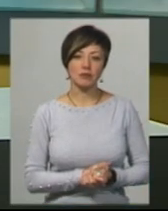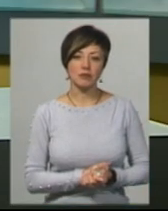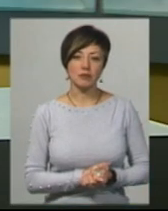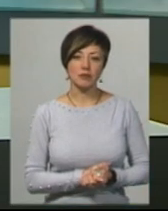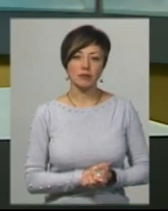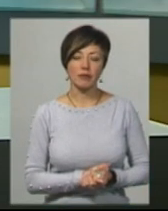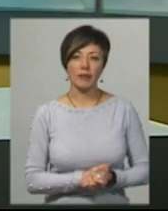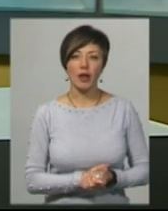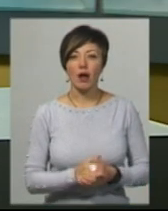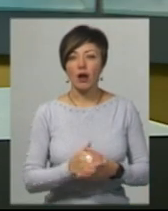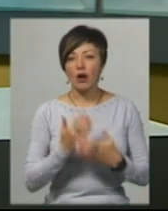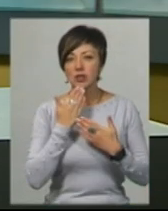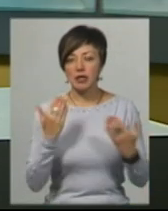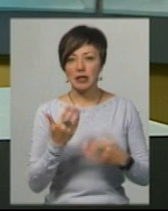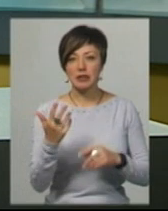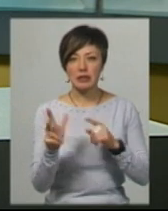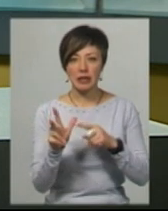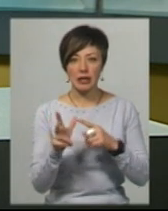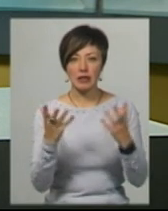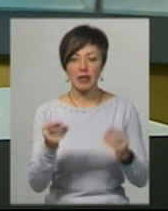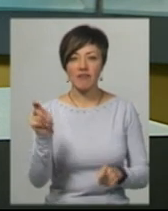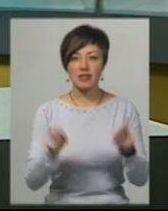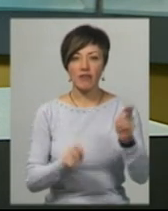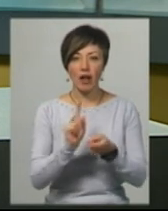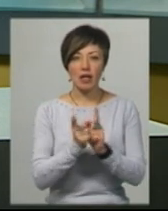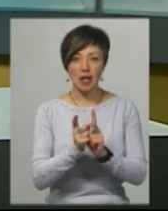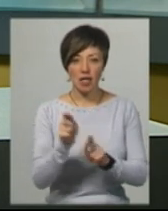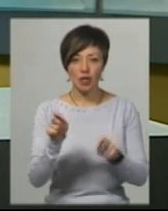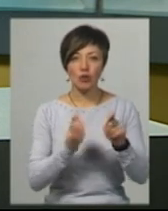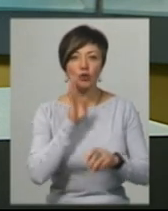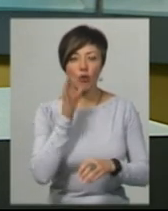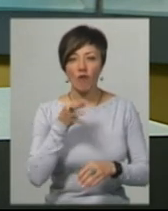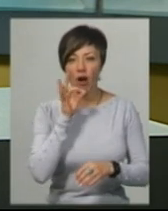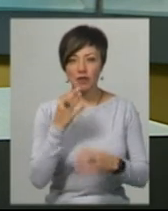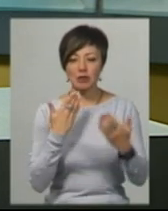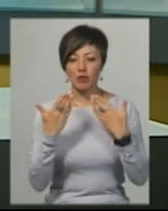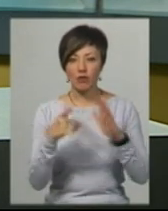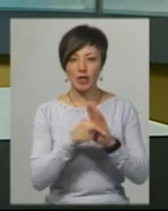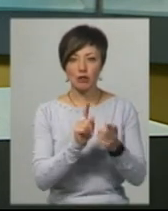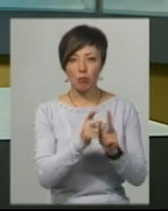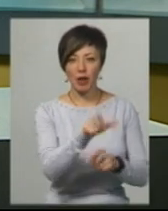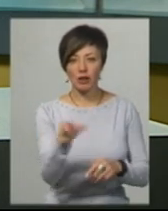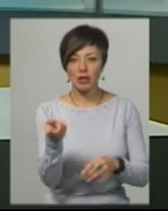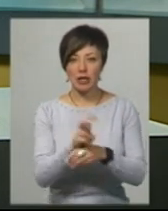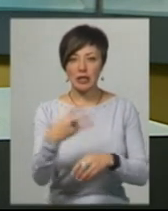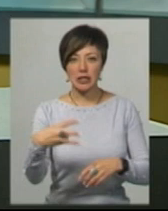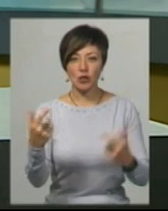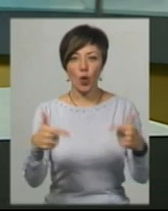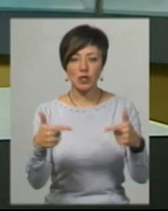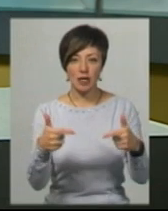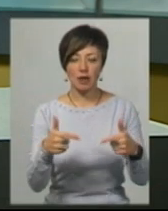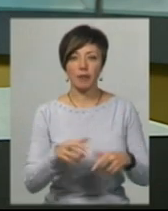В останній, третій день фестивалю «Транслаторіум» на ранкову каву та спілкування з перекладачами завітало 30 гостей та